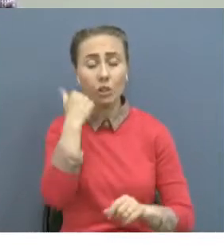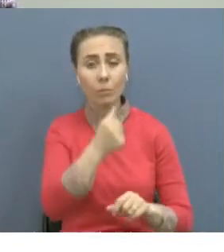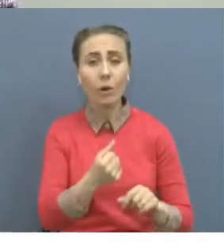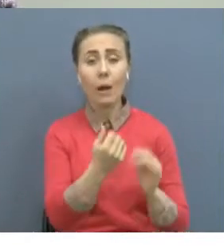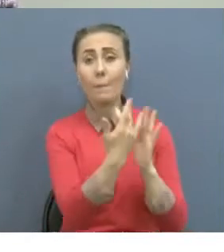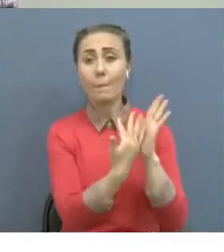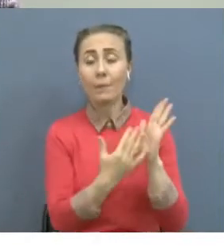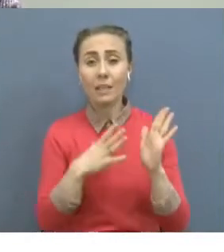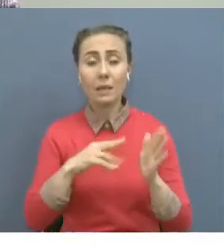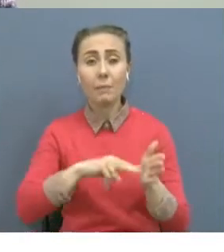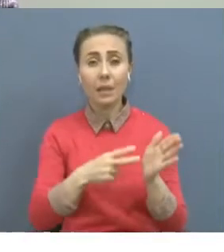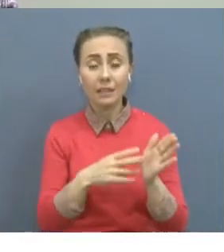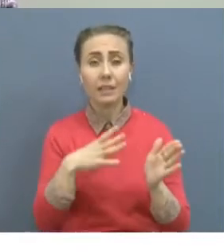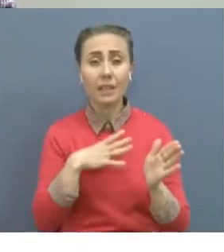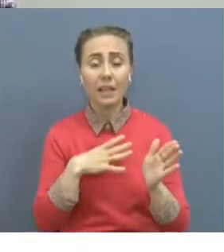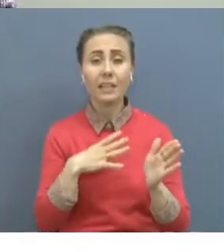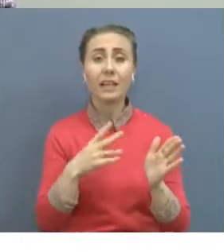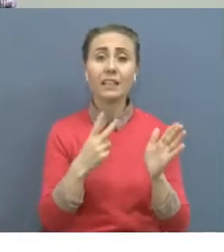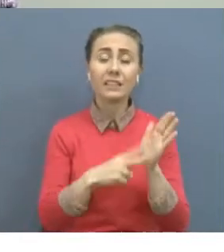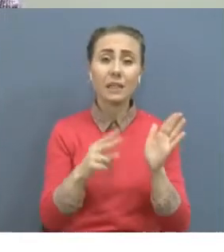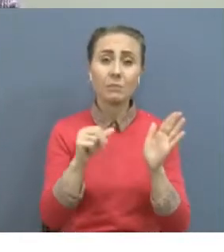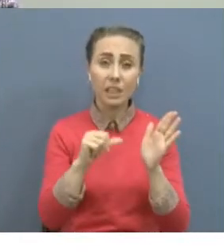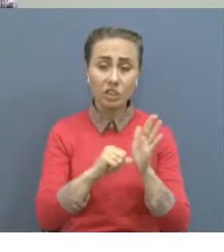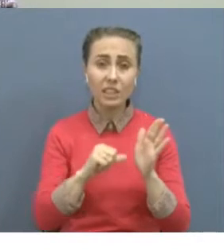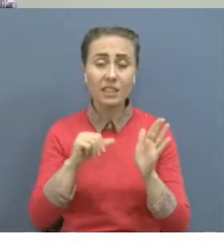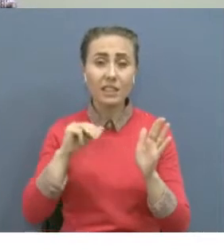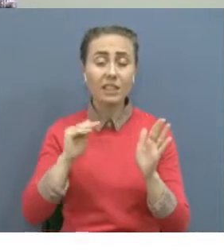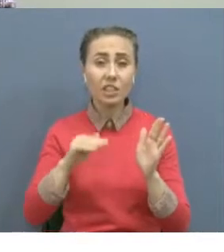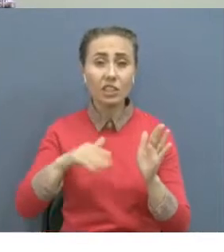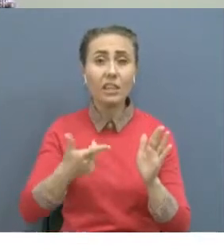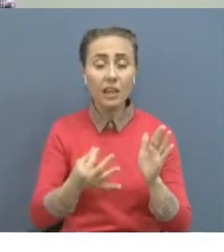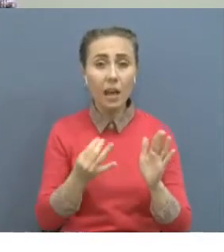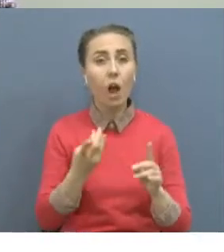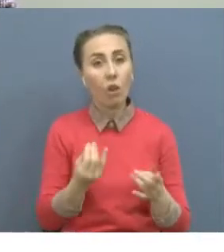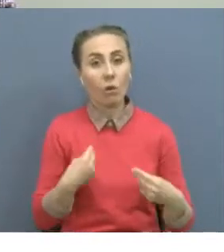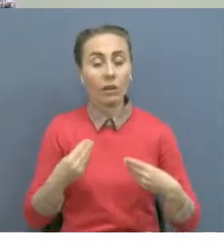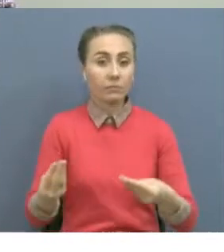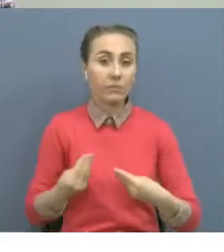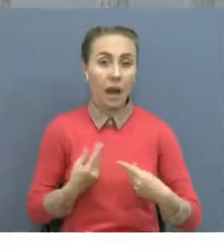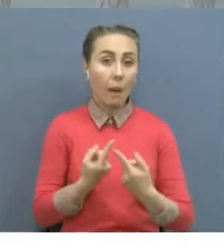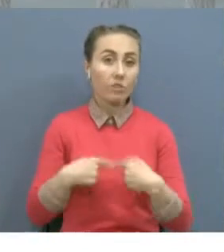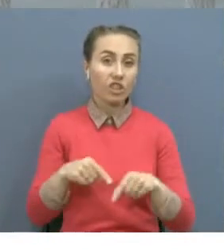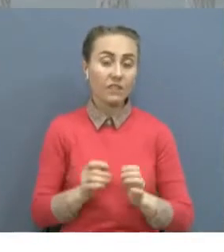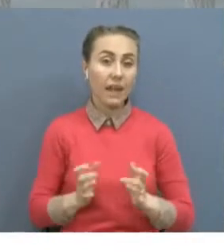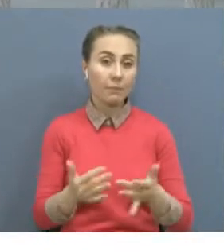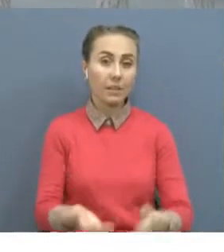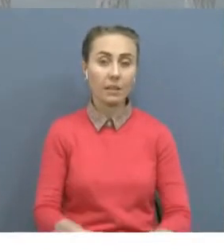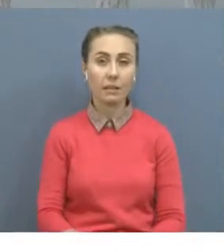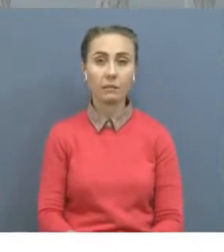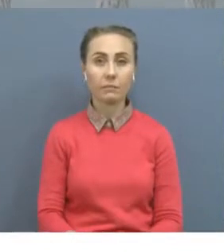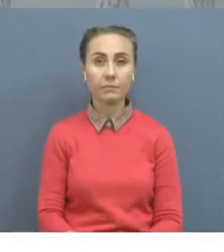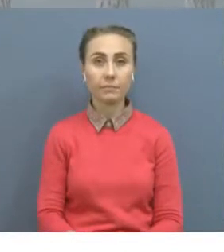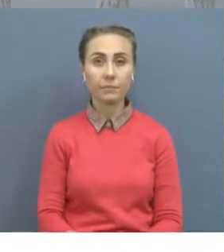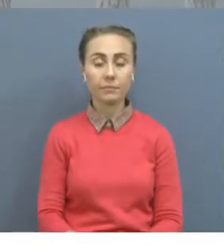мүм тенгеге сатып алу жоспарланған. Бұл қоғамдық мүгедектер өйімі ұсынған бағалар болатын. Осылайша бейл